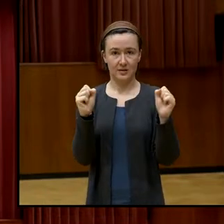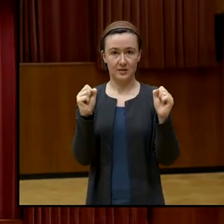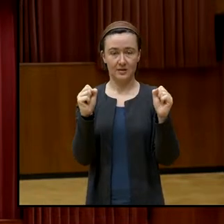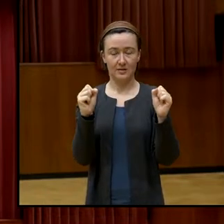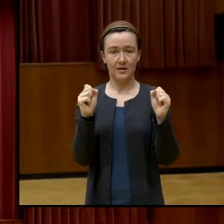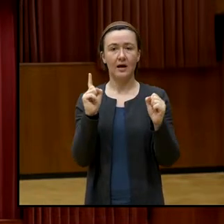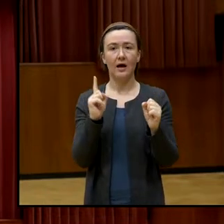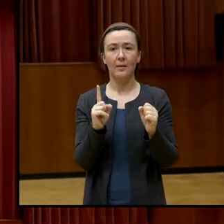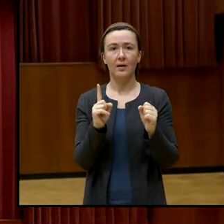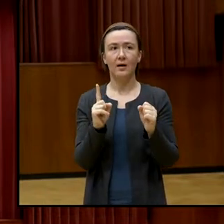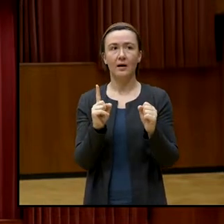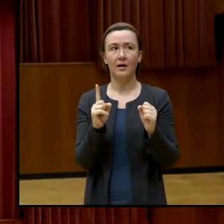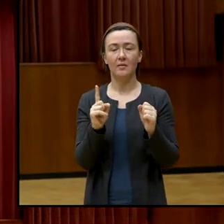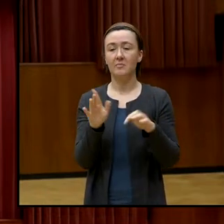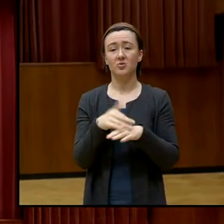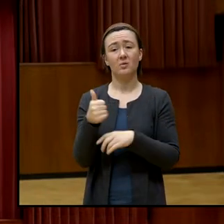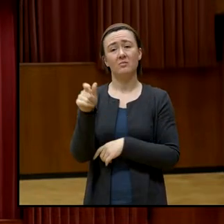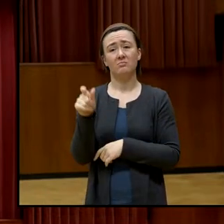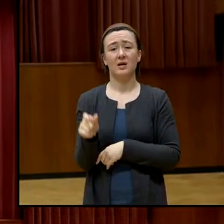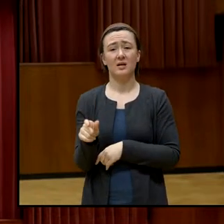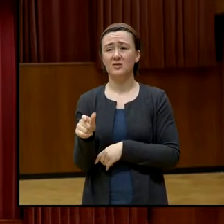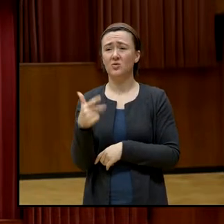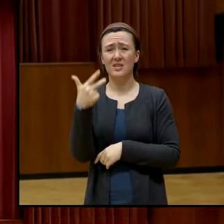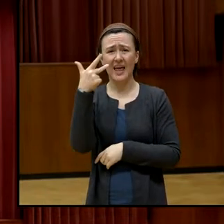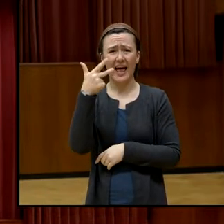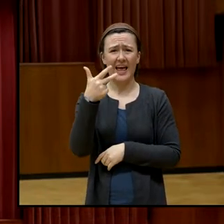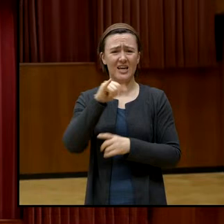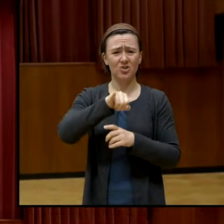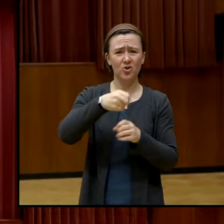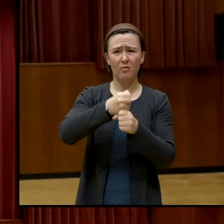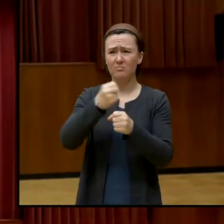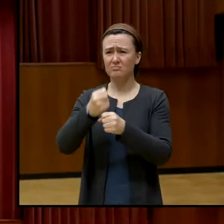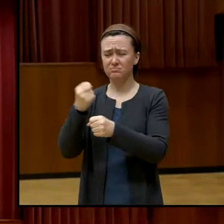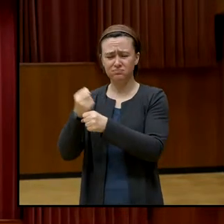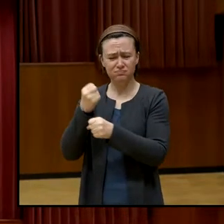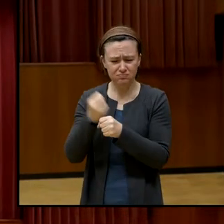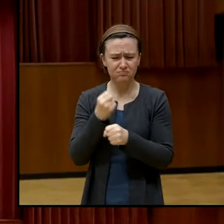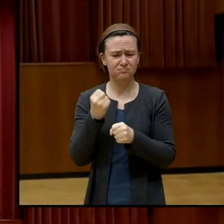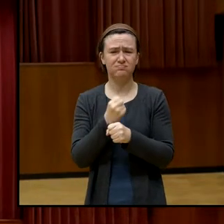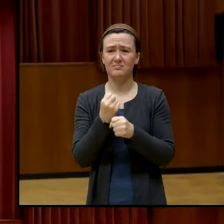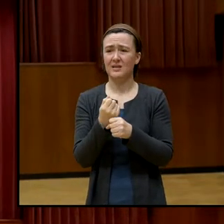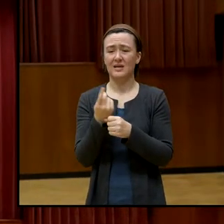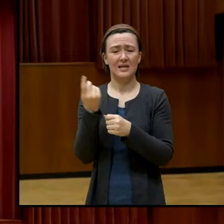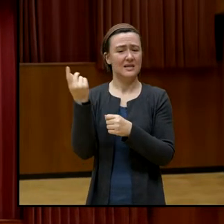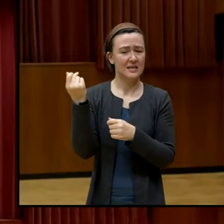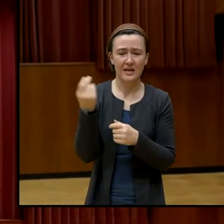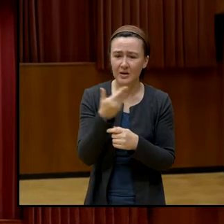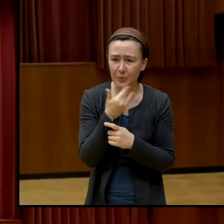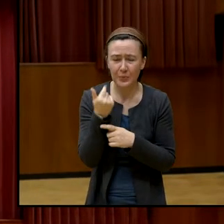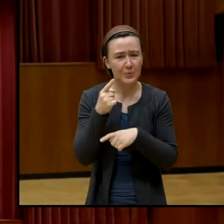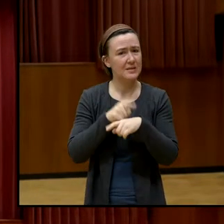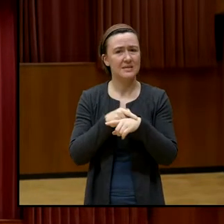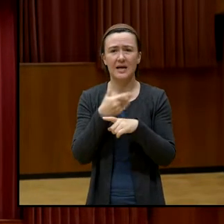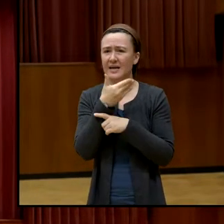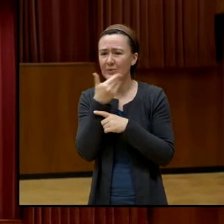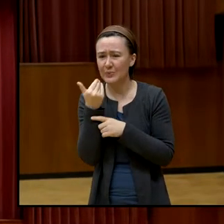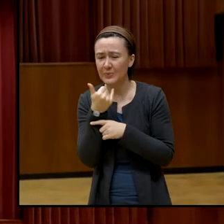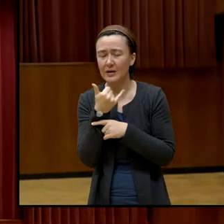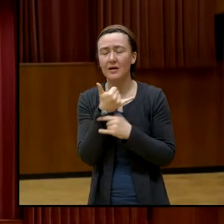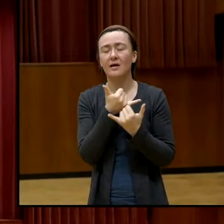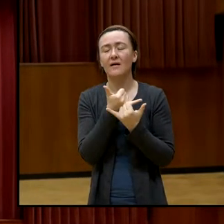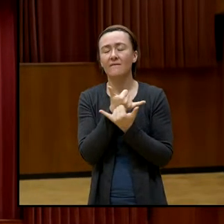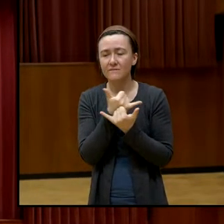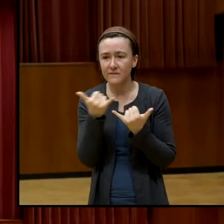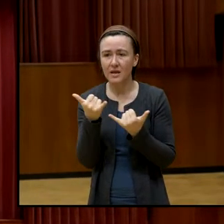Menschen, die drei Jobs haben und überhaupt nicht die zeitlichen Ressourcen und die ökonomischen Ressourcen haben, dazu diese Räume zu